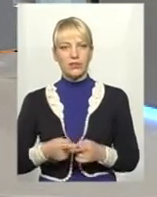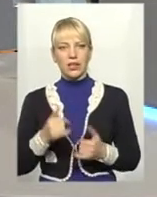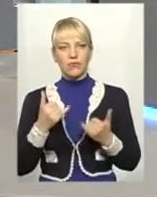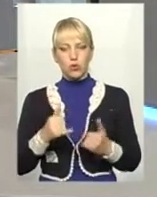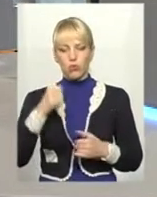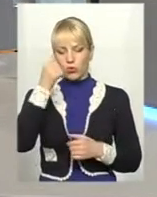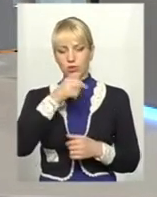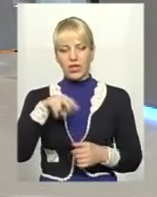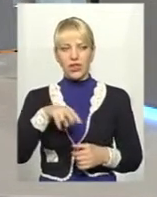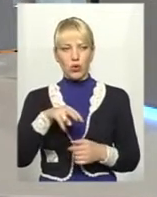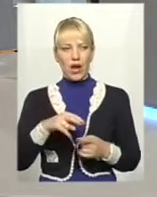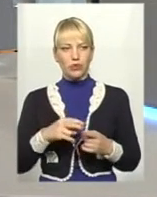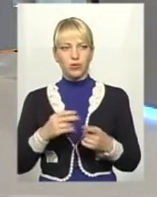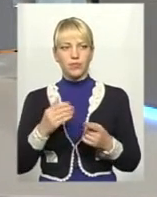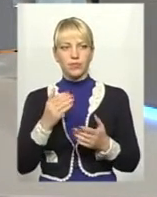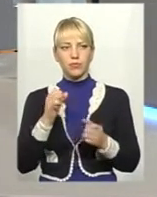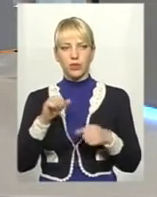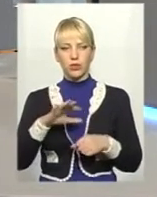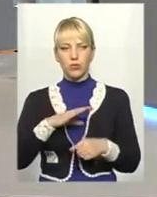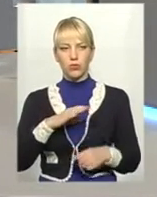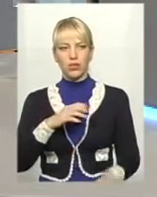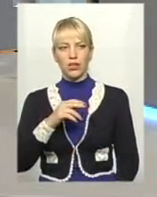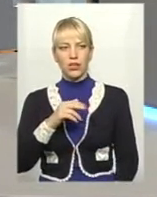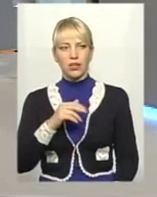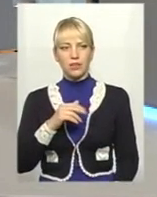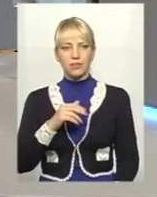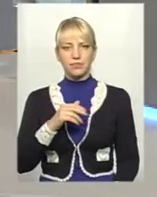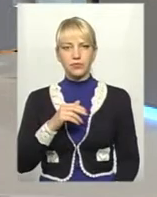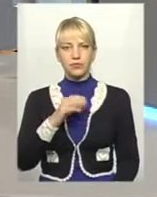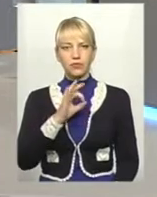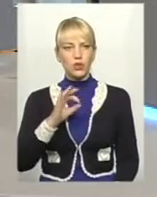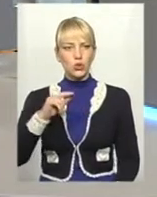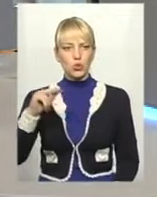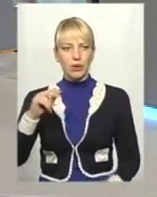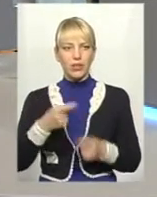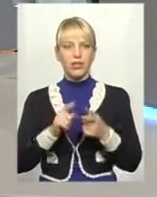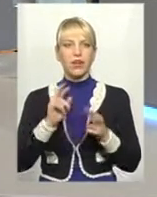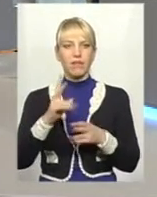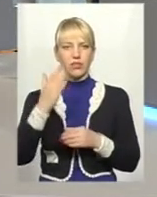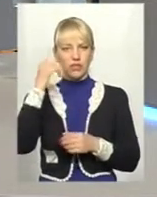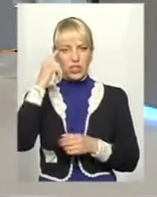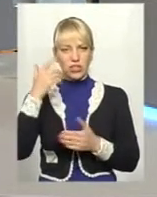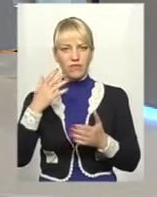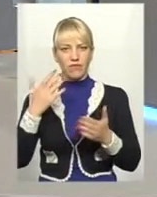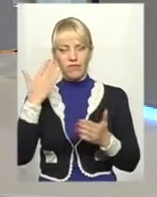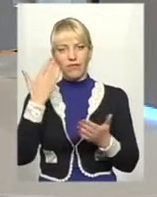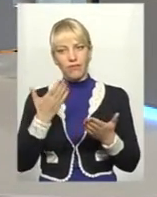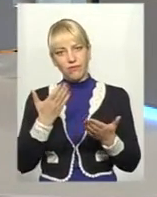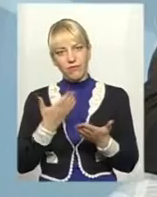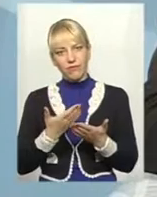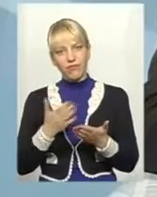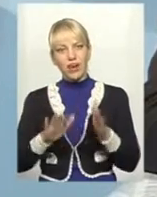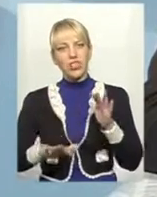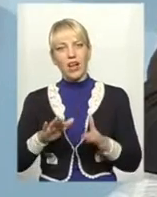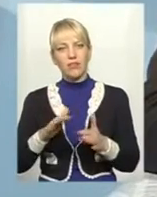лауреатом премії може стати Рефат Чубаров. Можливо, це якось символічно. Як вважаєте? 20